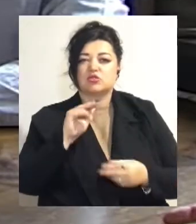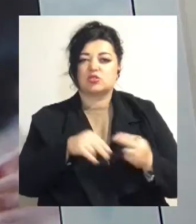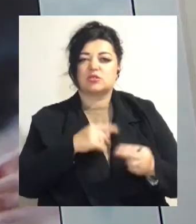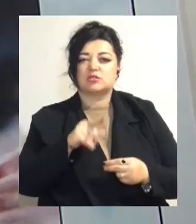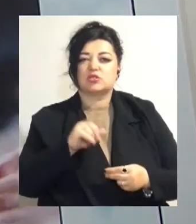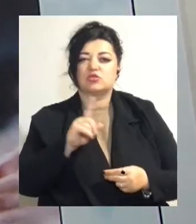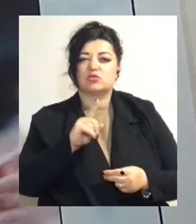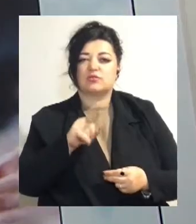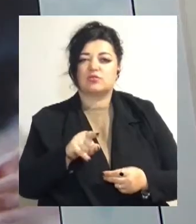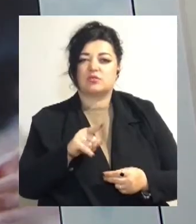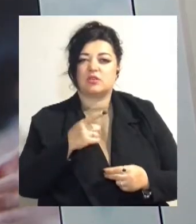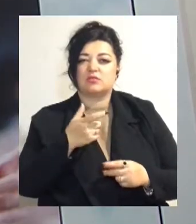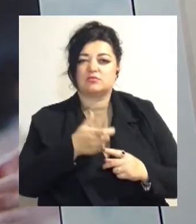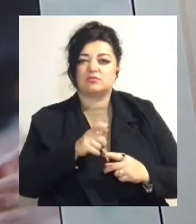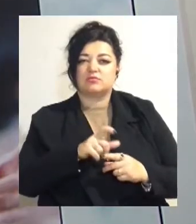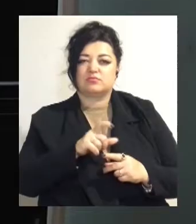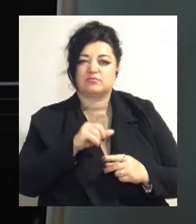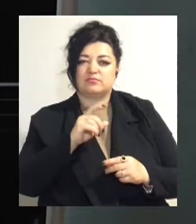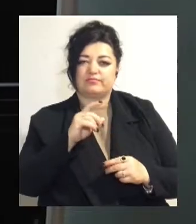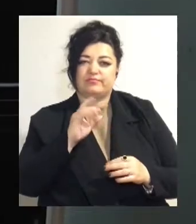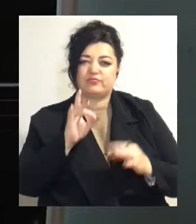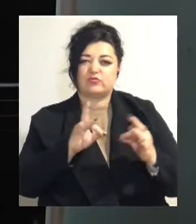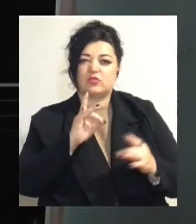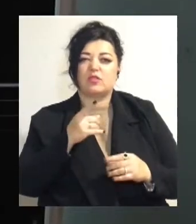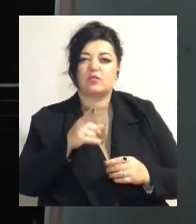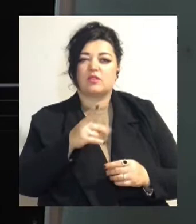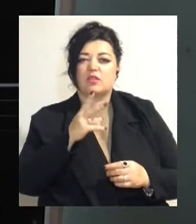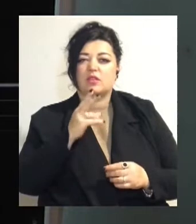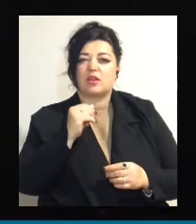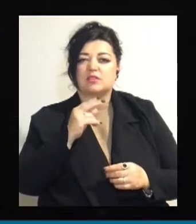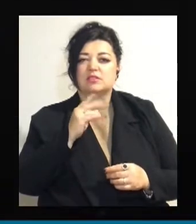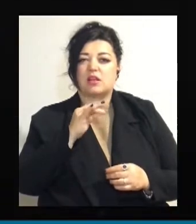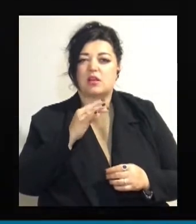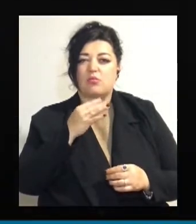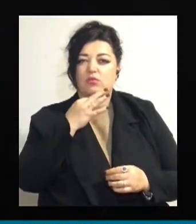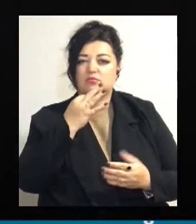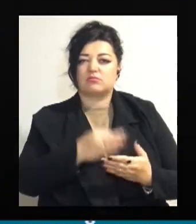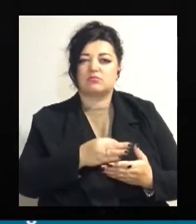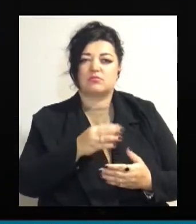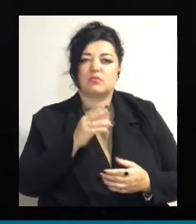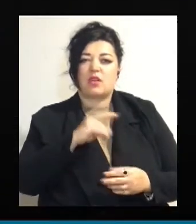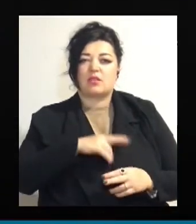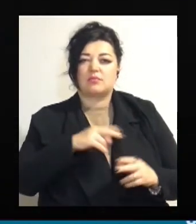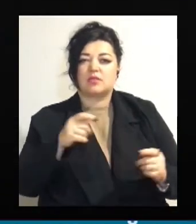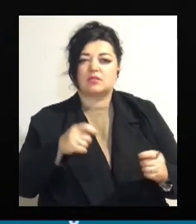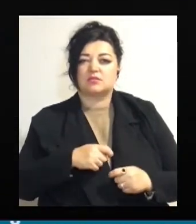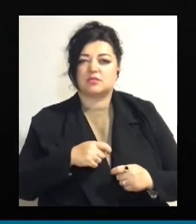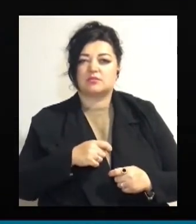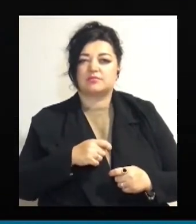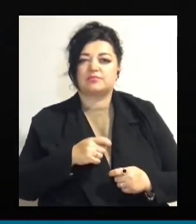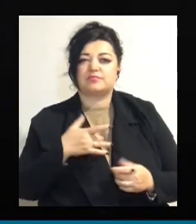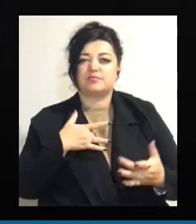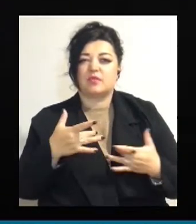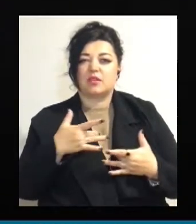кричала. Таку позицію Одеської філармонії озвучила адміністраторка Ольга Каменькова. Коли в нас йде запись концерту, вона йде